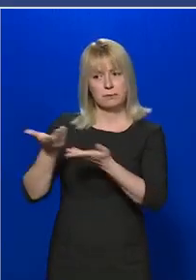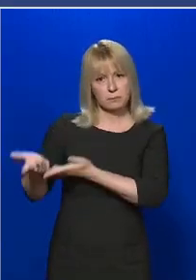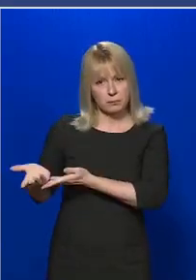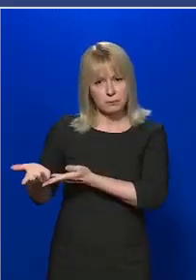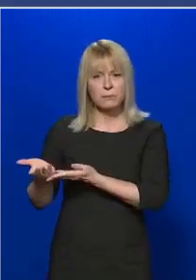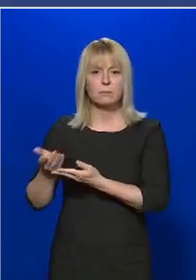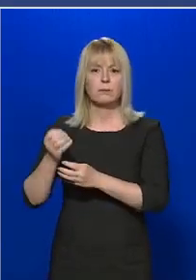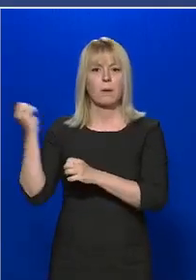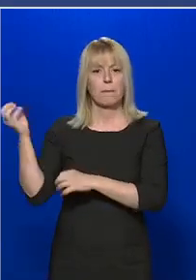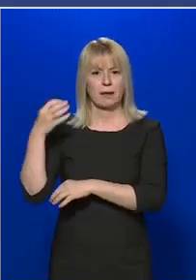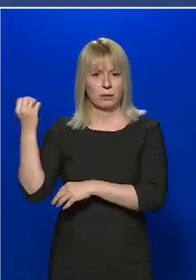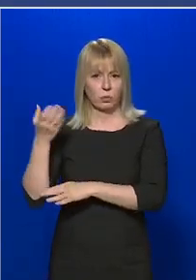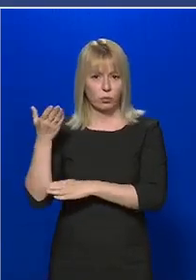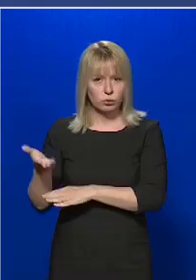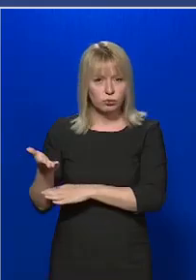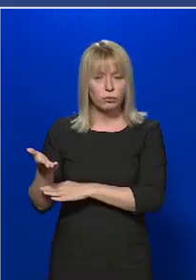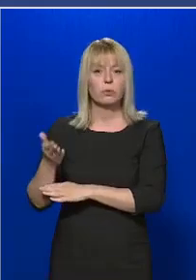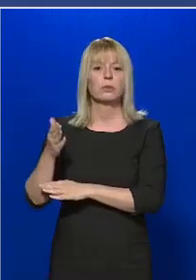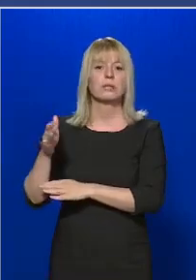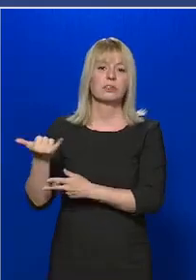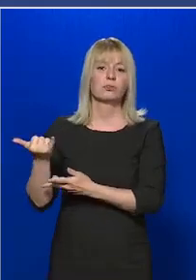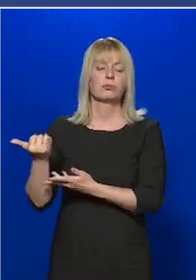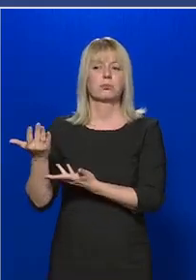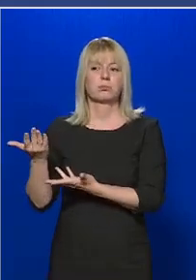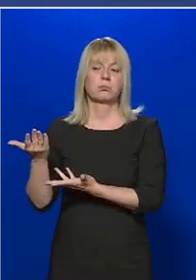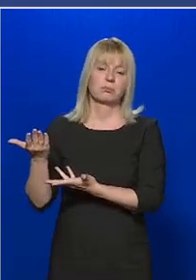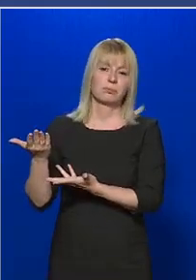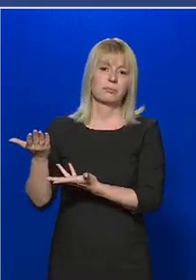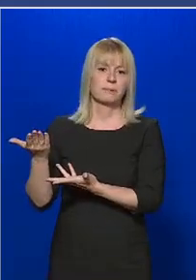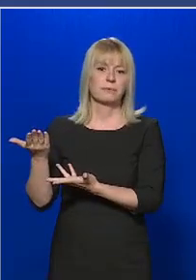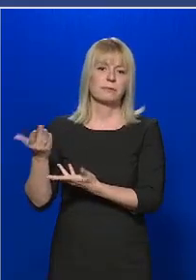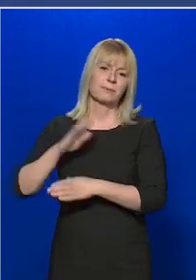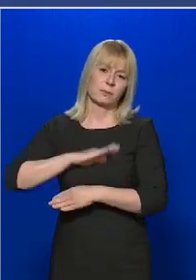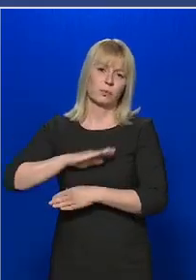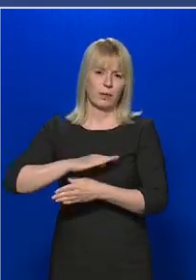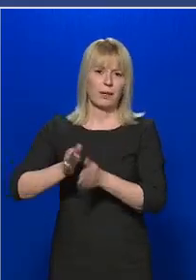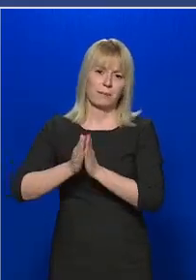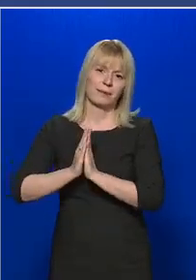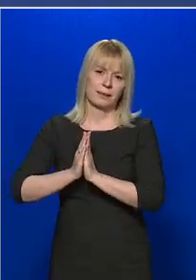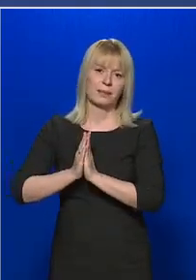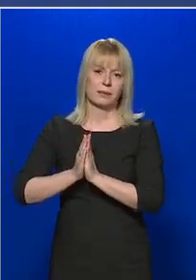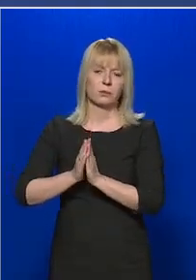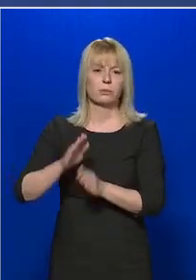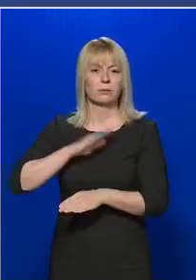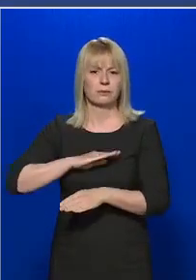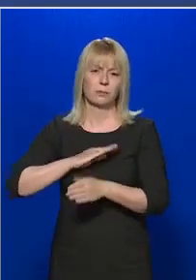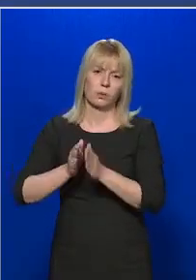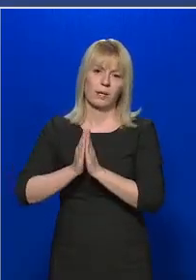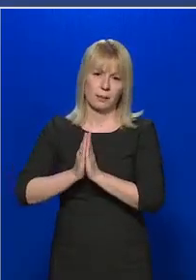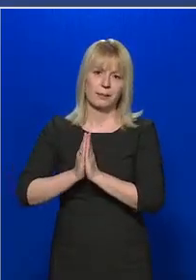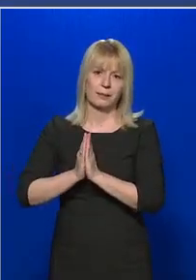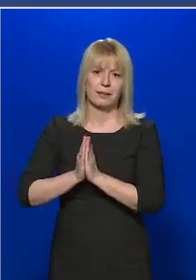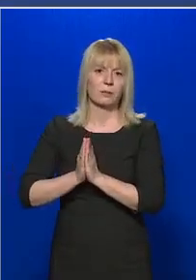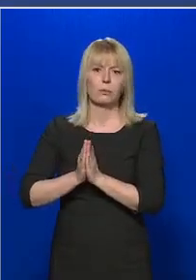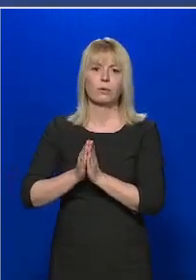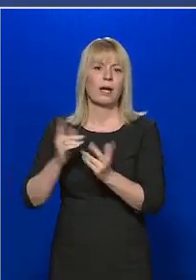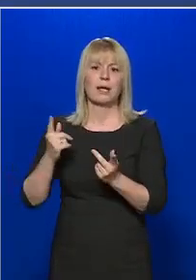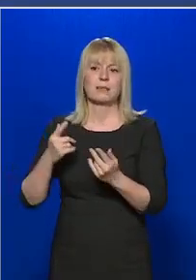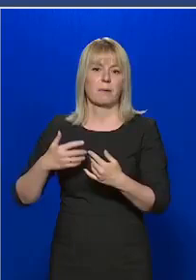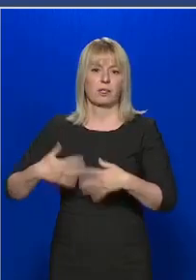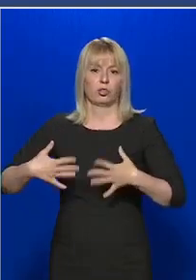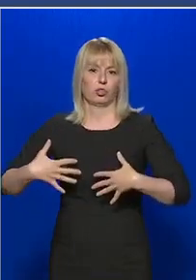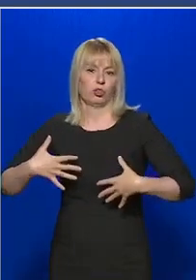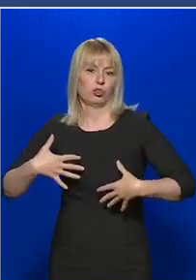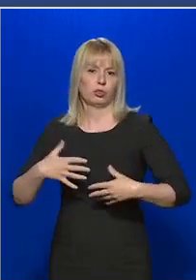mentősök, és türelmet kérünk, ez nem egy akut,